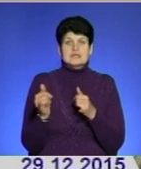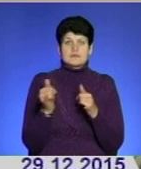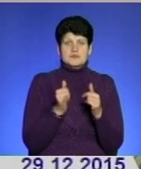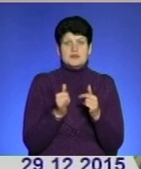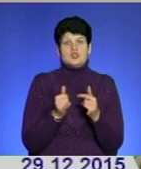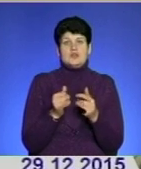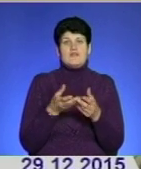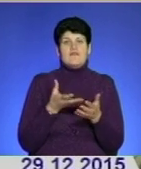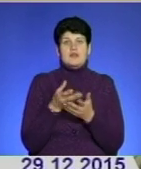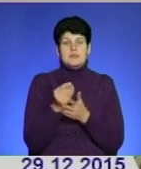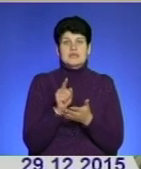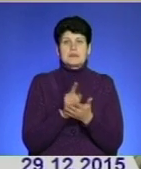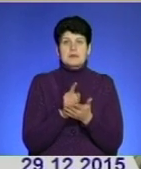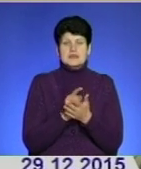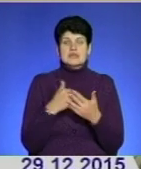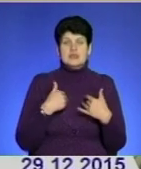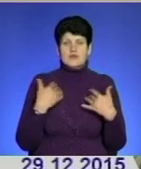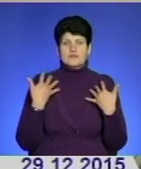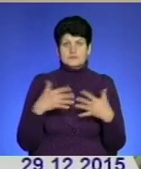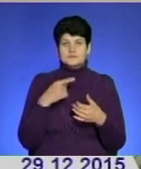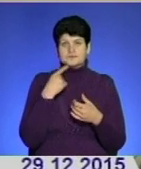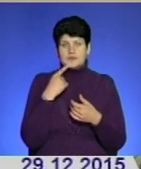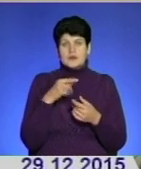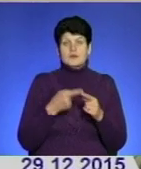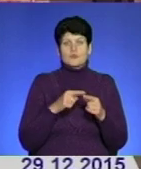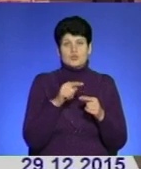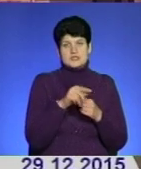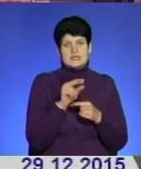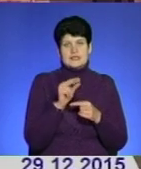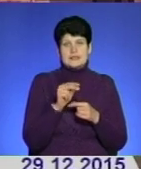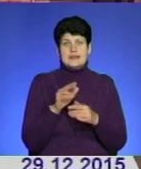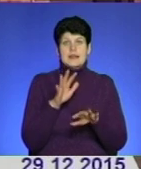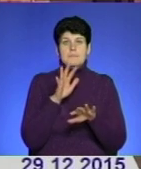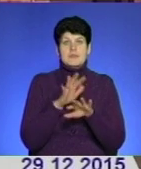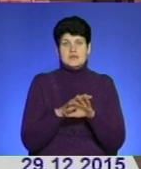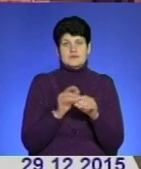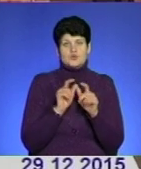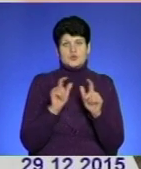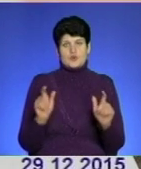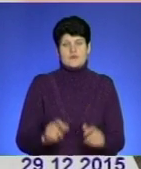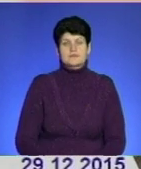виплати пенсій, як я вже озвучила по цих датах, на банківські установи.